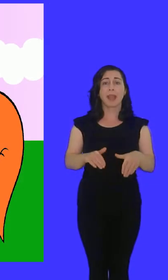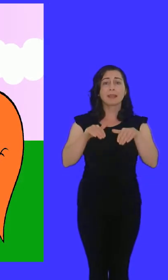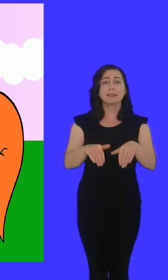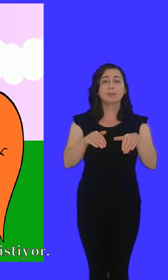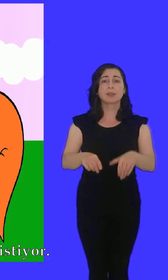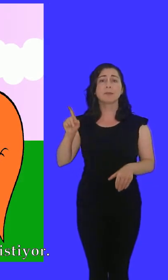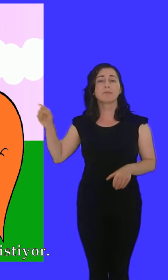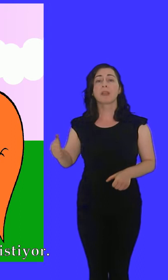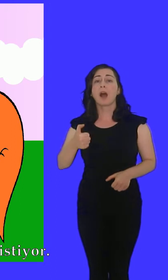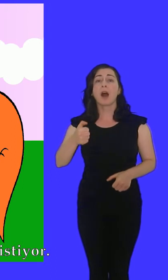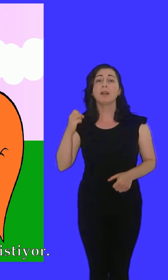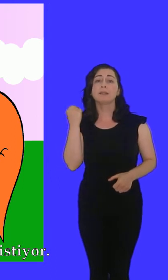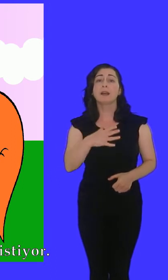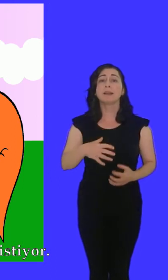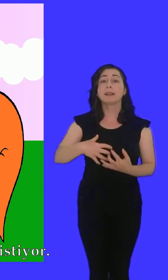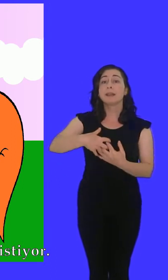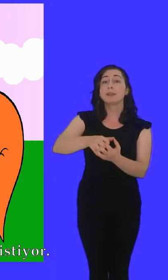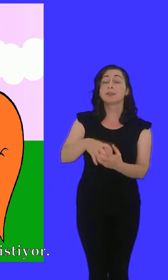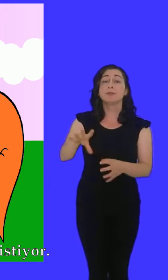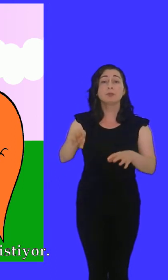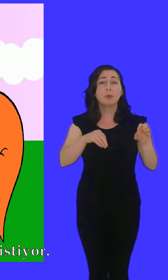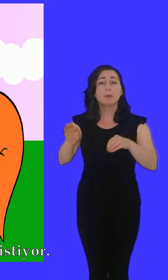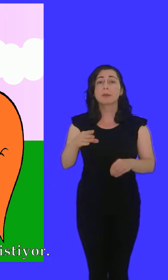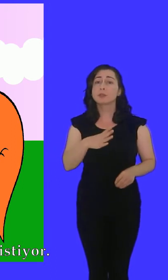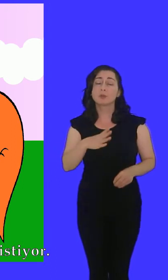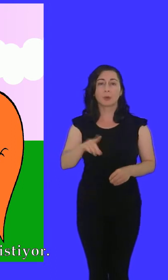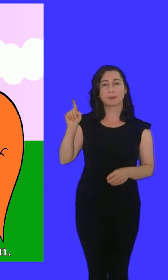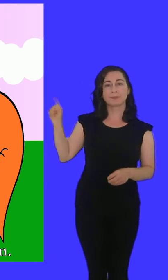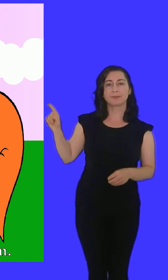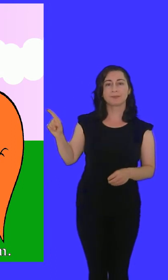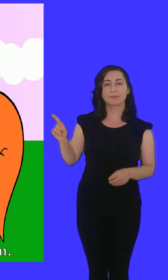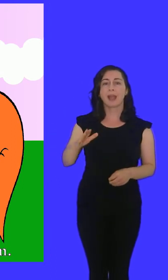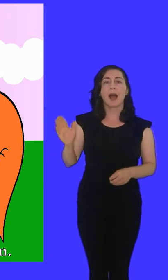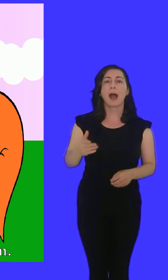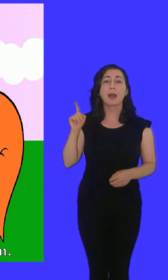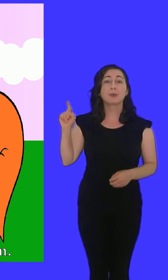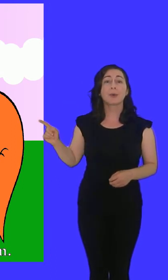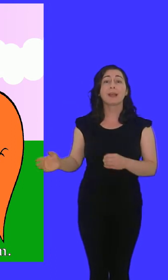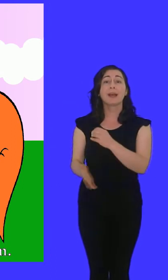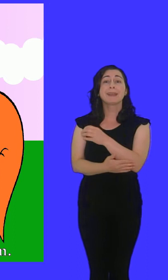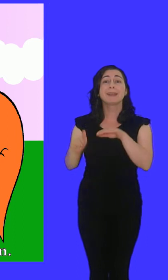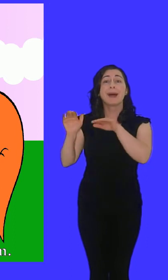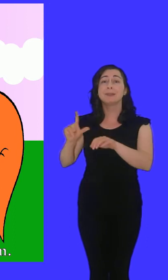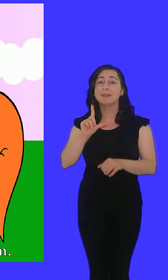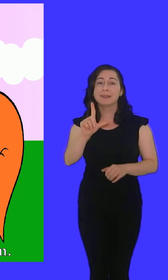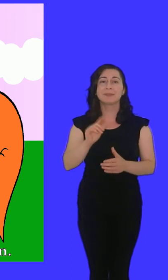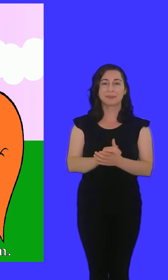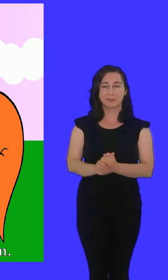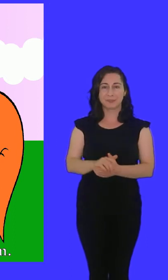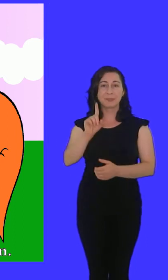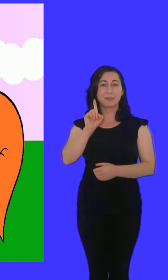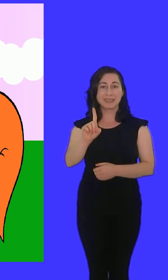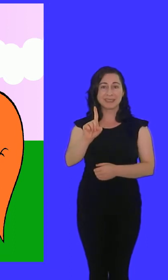Sincap 6 tane ceviz toplamak istiyor. Haydi ona yardım edelim.